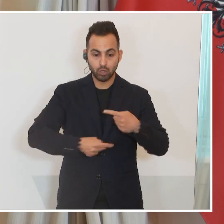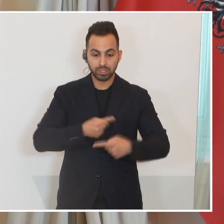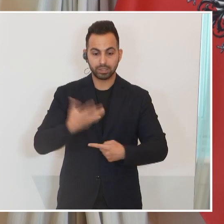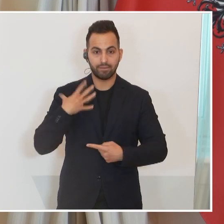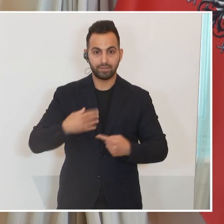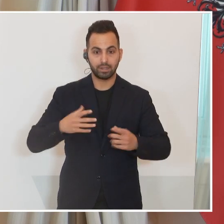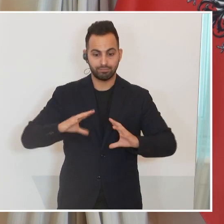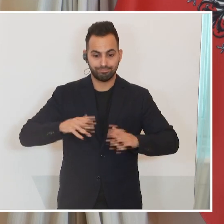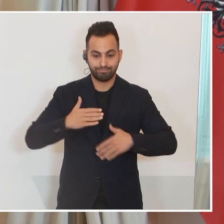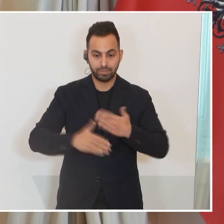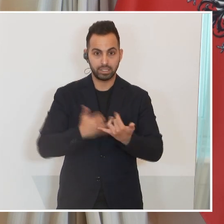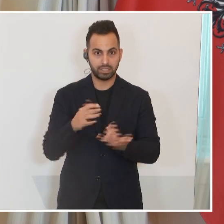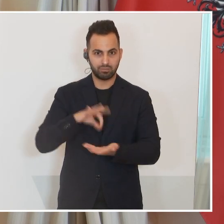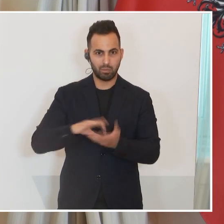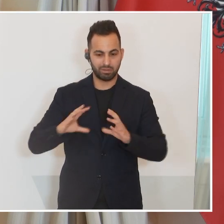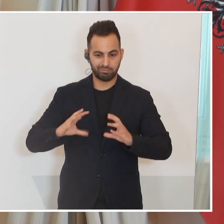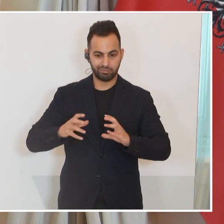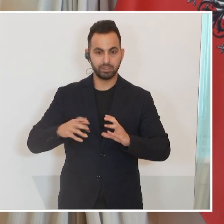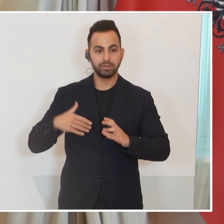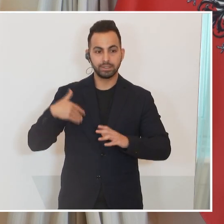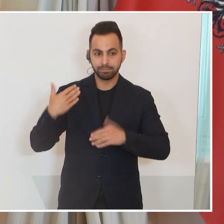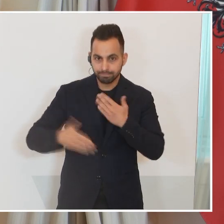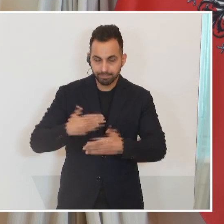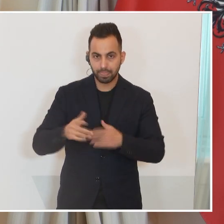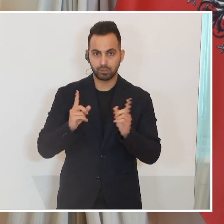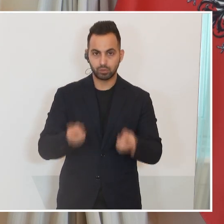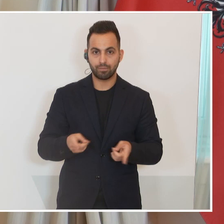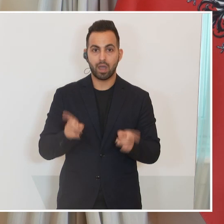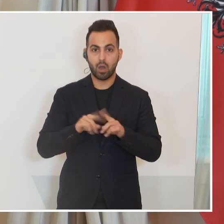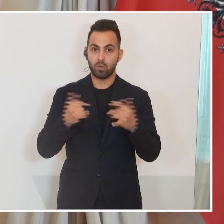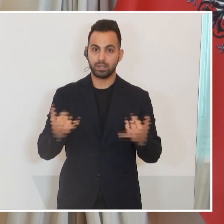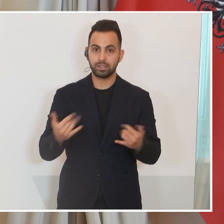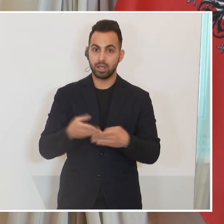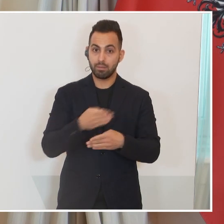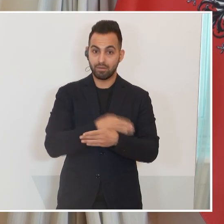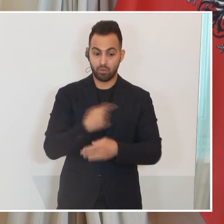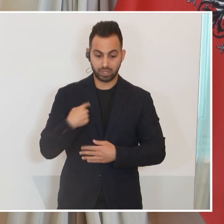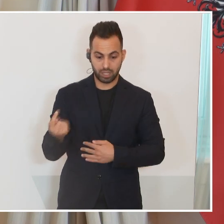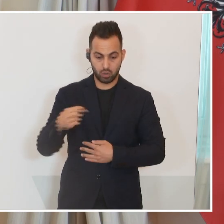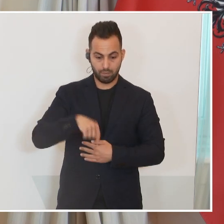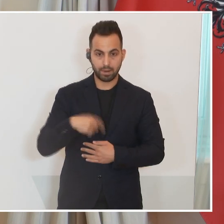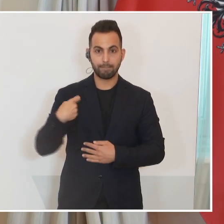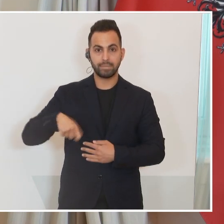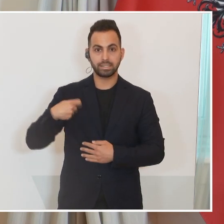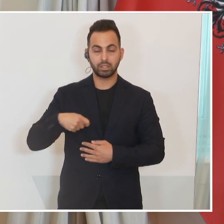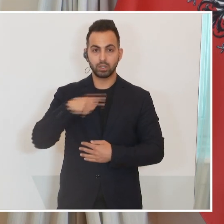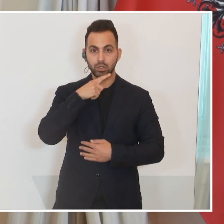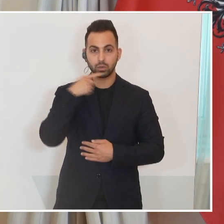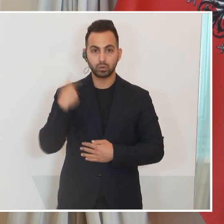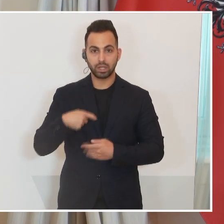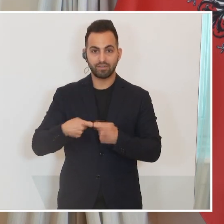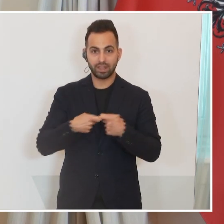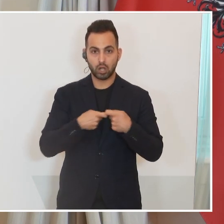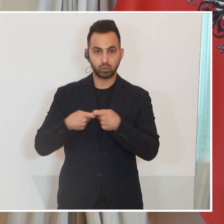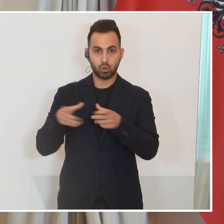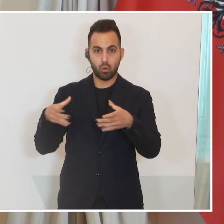wieder in Gang zu setzen, der jetzt in Stocken geraten ist. Und dann final jetzt, bevor ich zu Ihnen gekommen bin, mit dem Präsidenten der russischen Föderation,